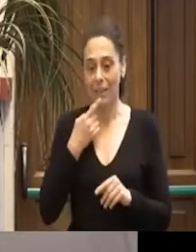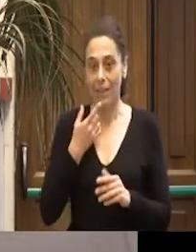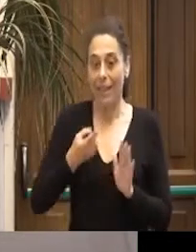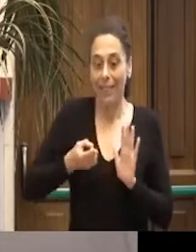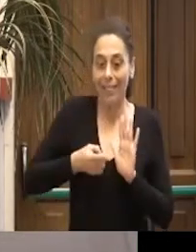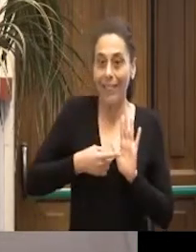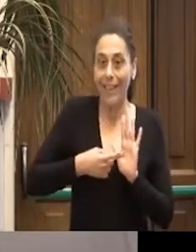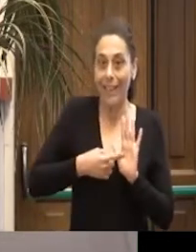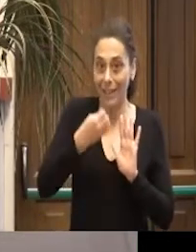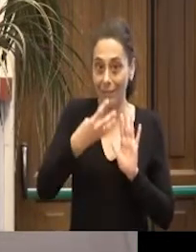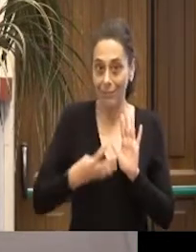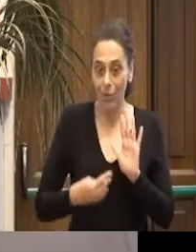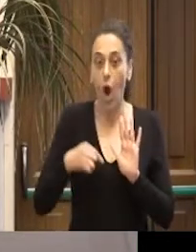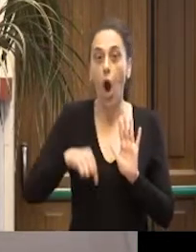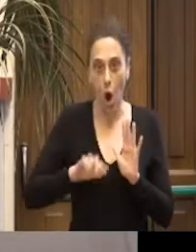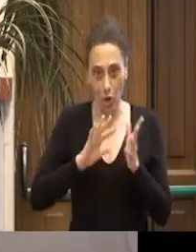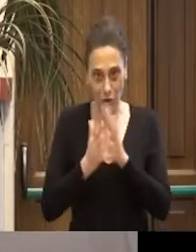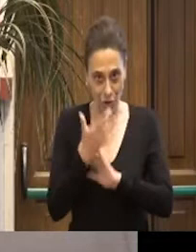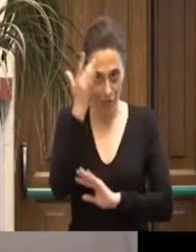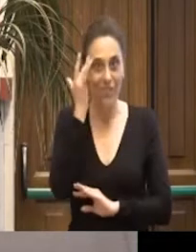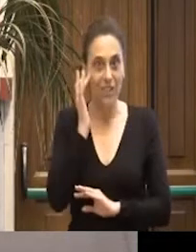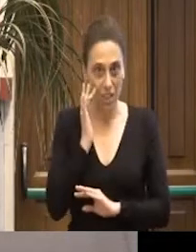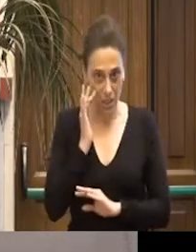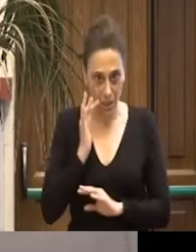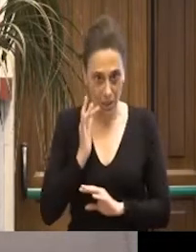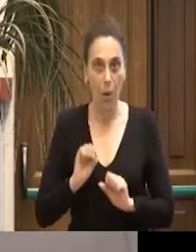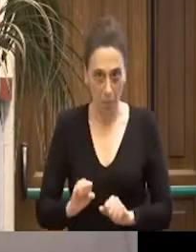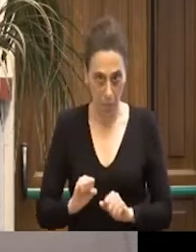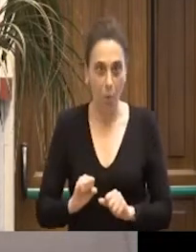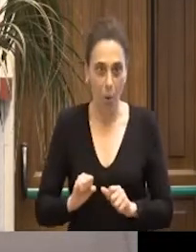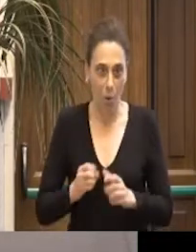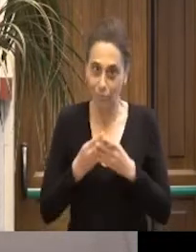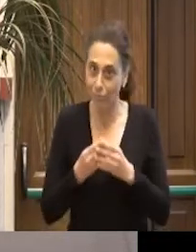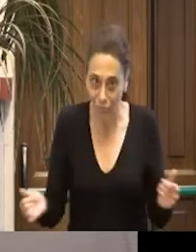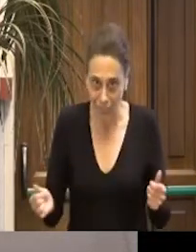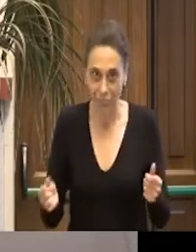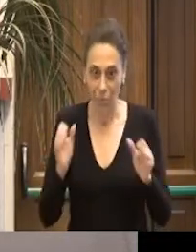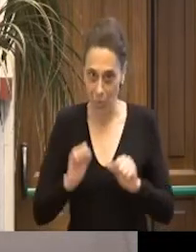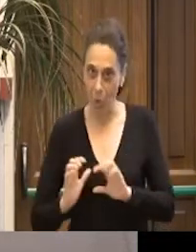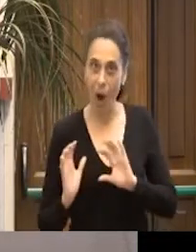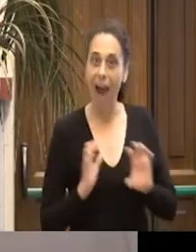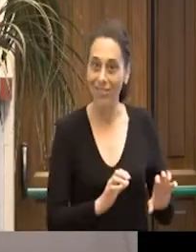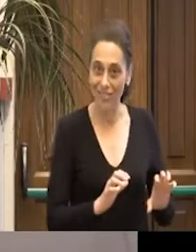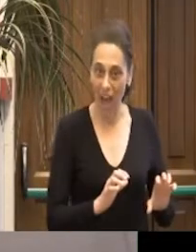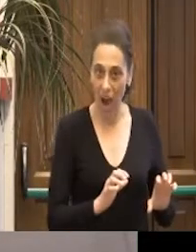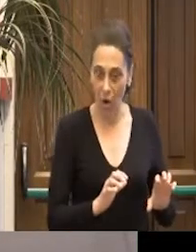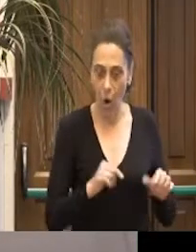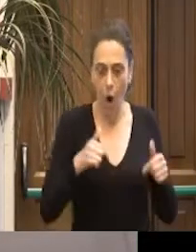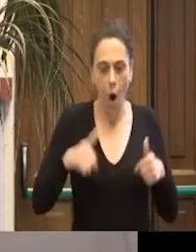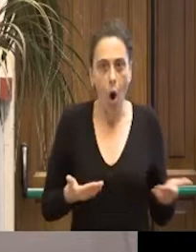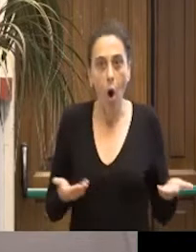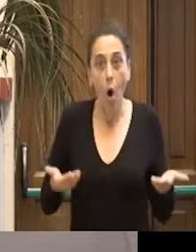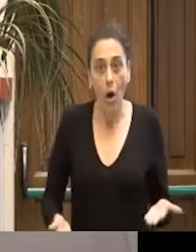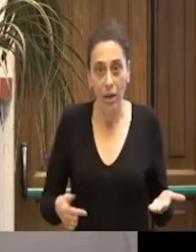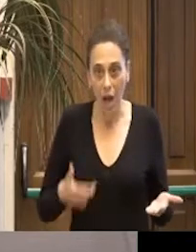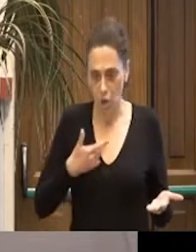oggi rischia di essere minato, di essere tra virgolette sotto attacco, cioè non abbiamo noi soltanto davanti gli